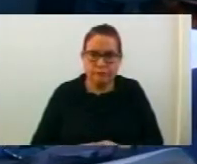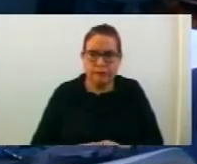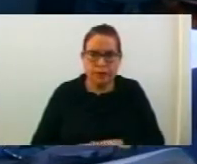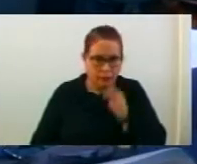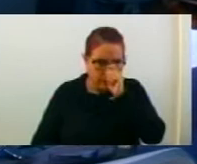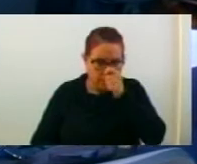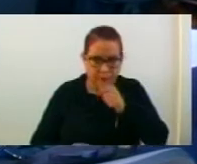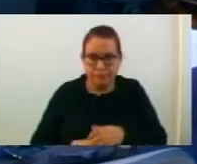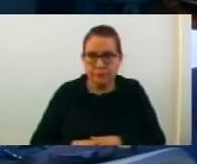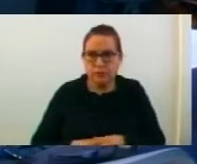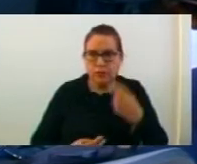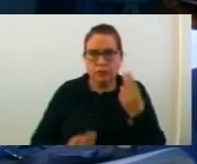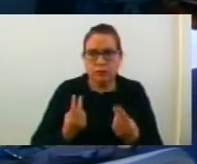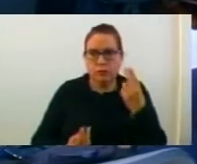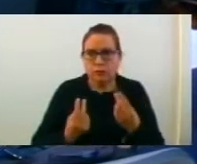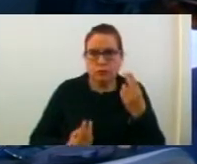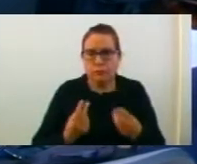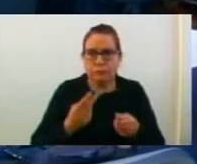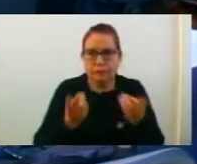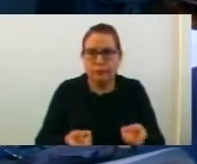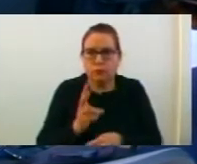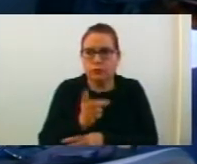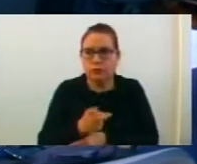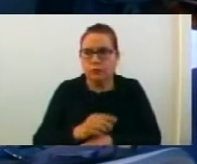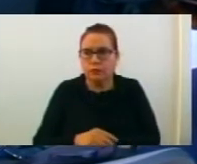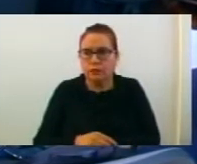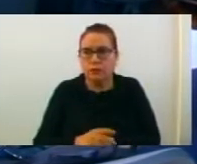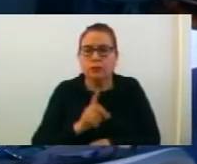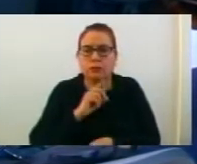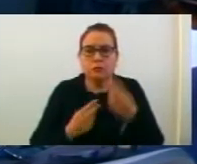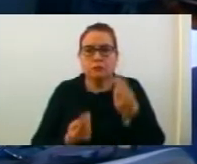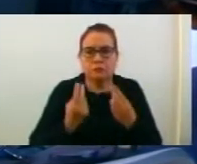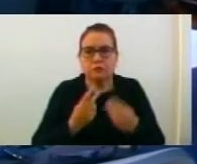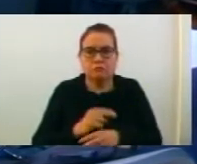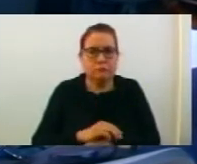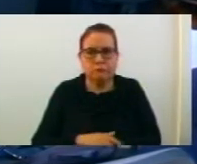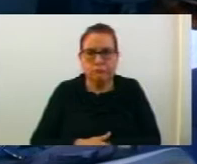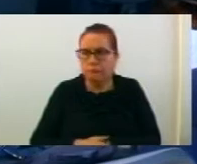Благодарам. Отворам претрас по предлог од луките и предлог од комисията. Дали некој ба разбор?